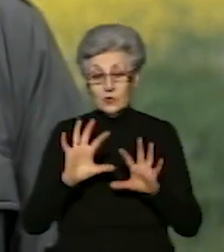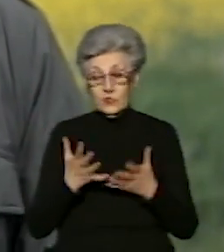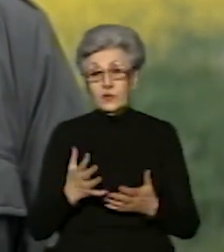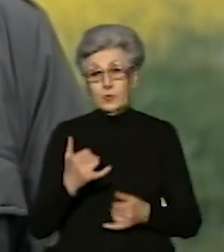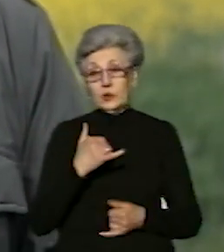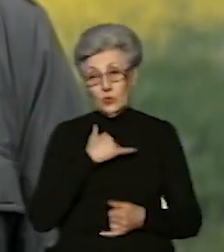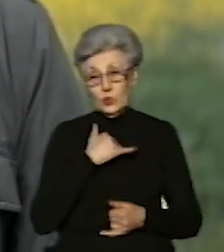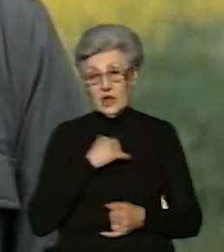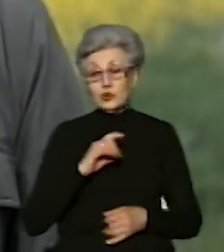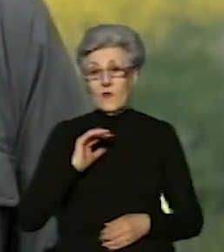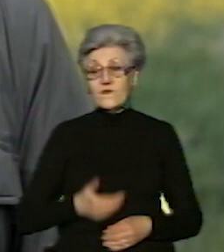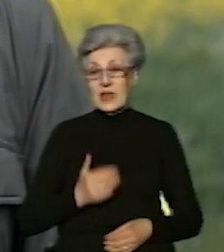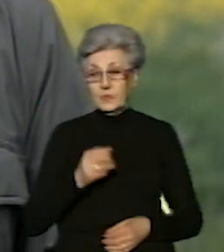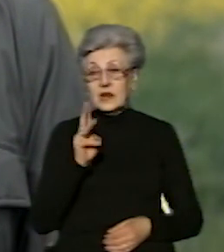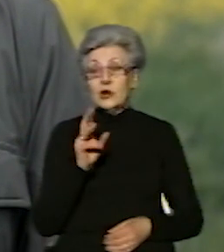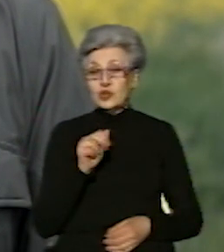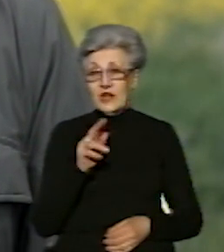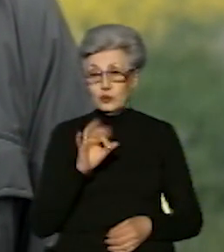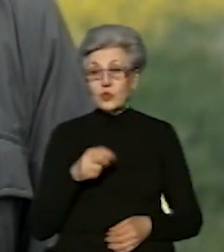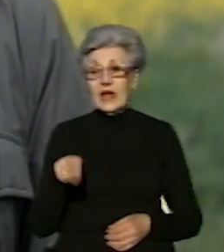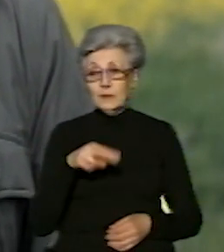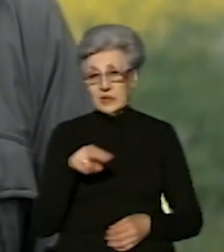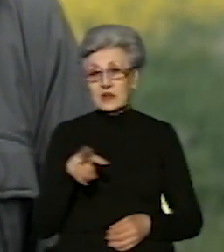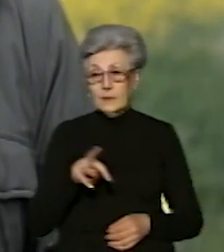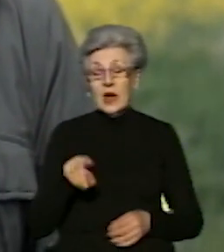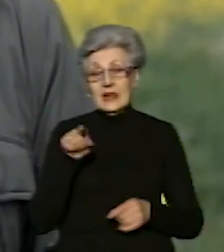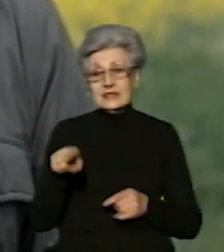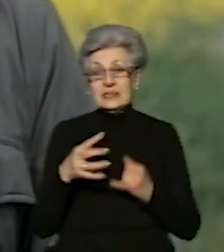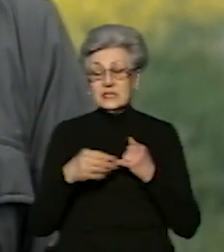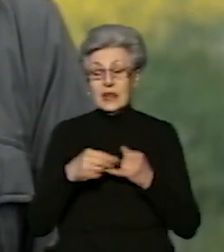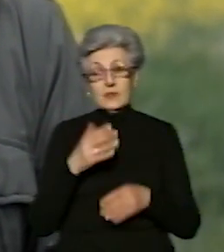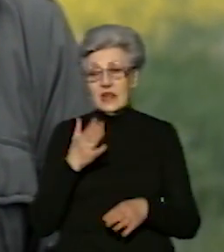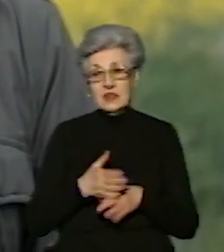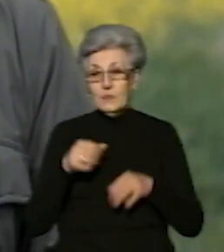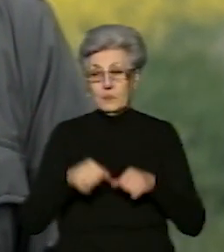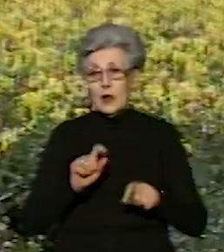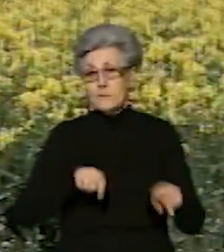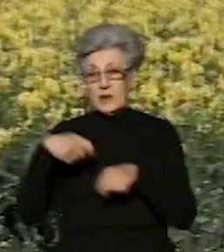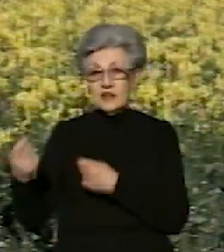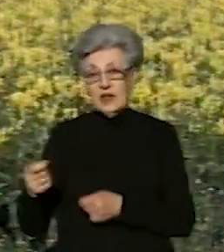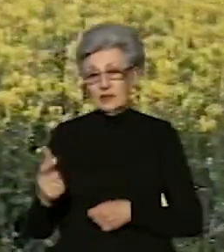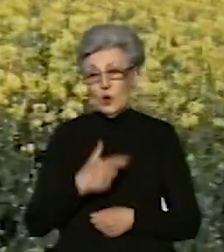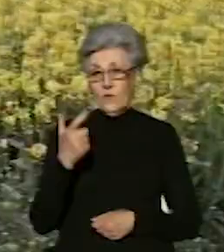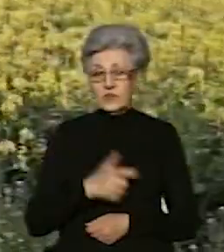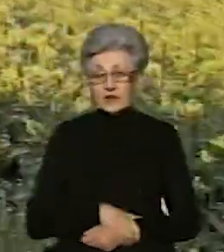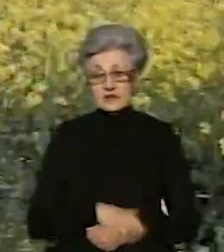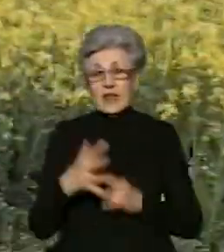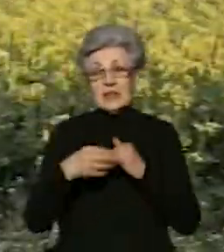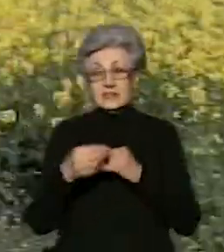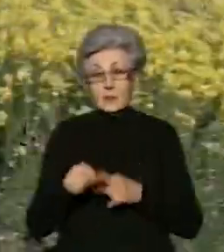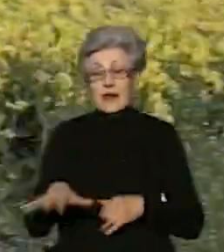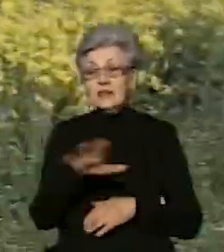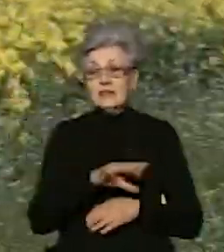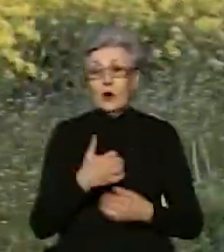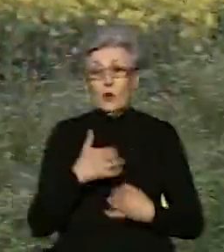фермера Шевчука Дмитра Миколаївича, ці землі немає права передавати у власність. Земельні ділянки хочуть